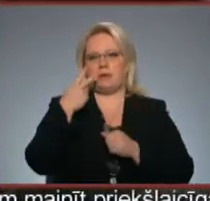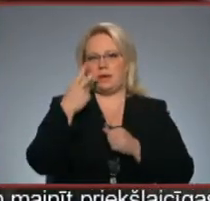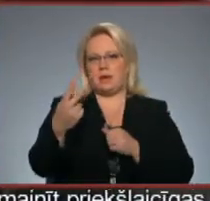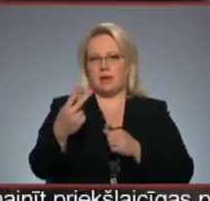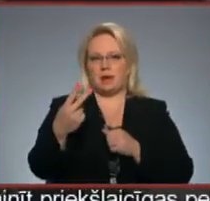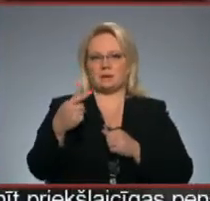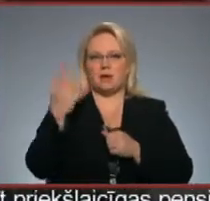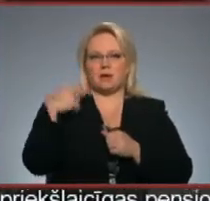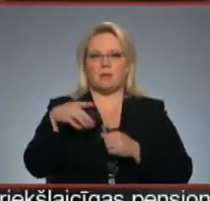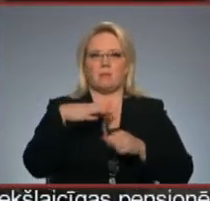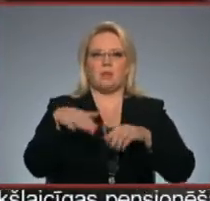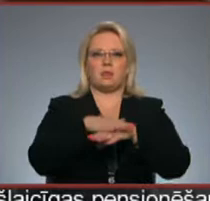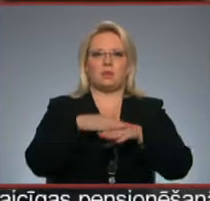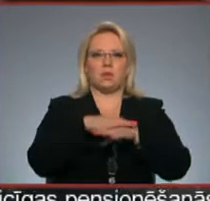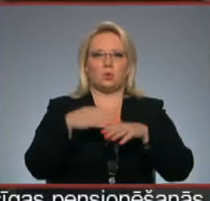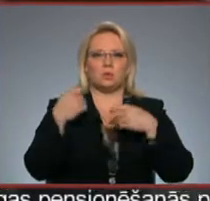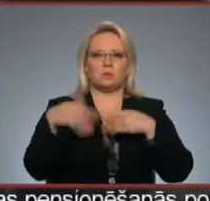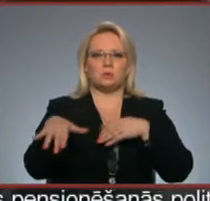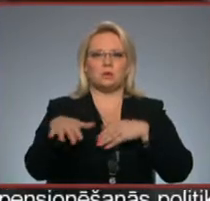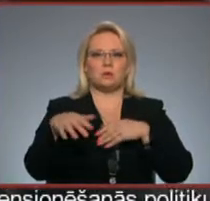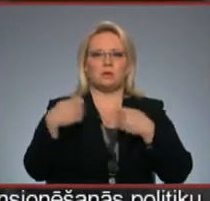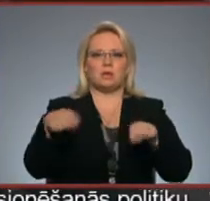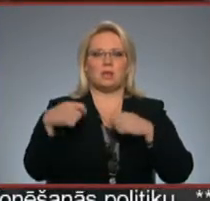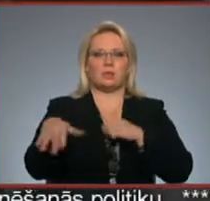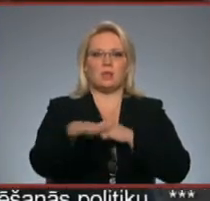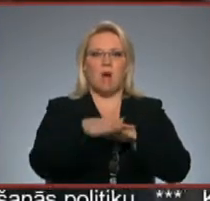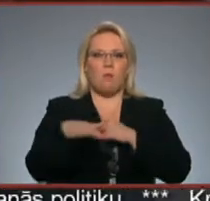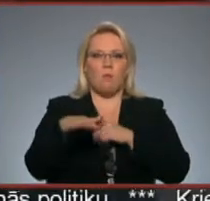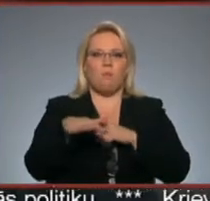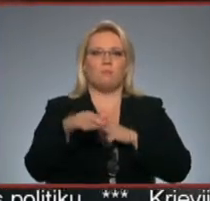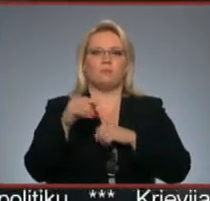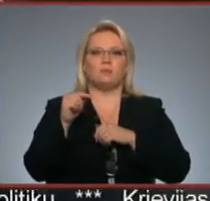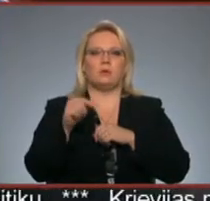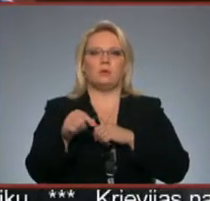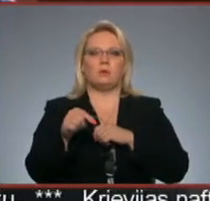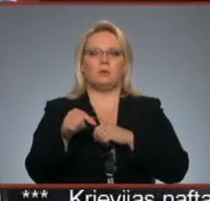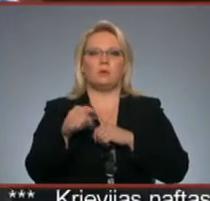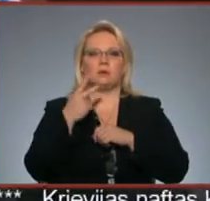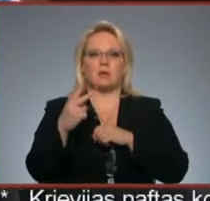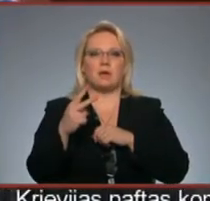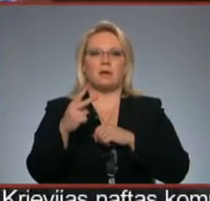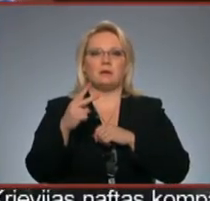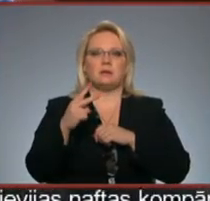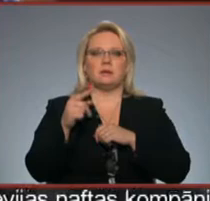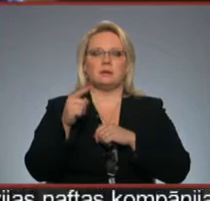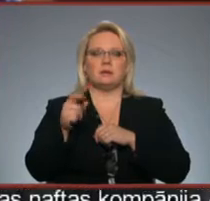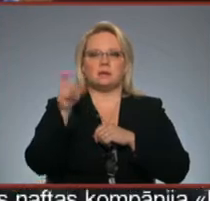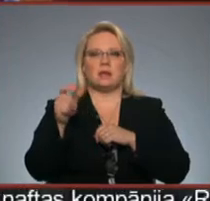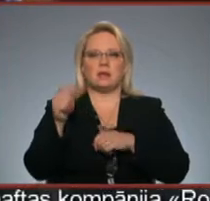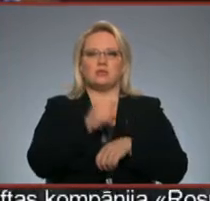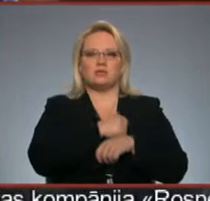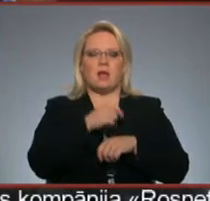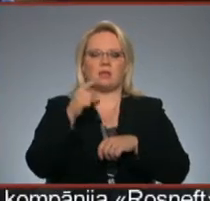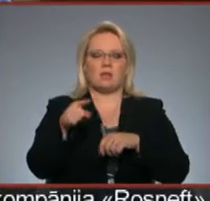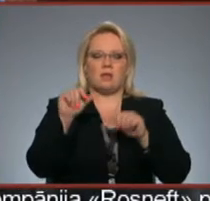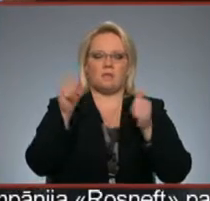stāvam, tad bija tirgus laukums, bruģētis. Tā kā lauza to ielu, to bruģēt, cilvēki teica, vai vajag žēl tādu